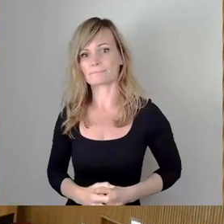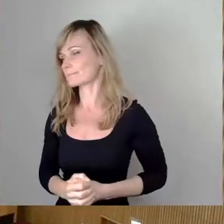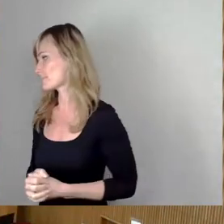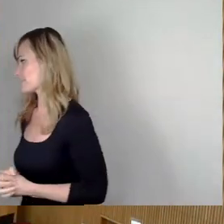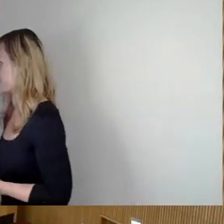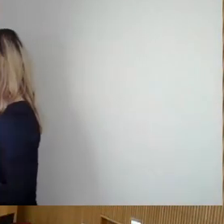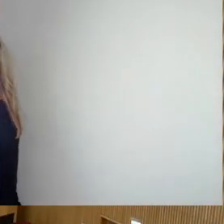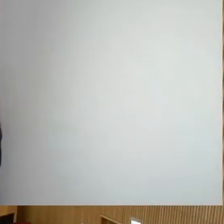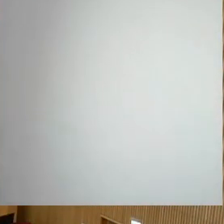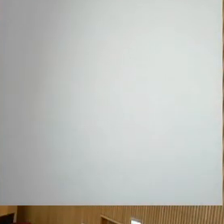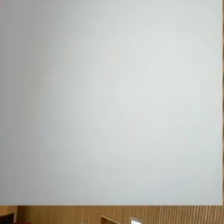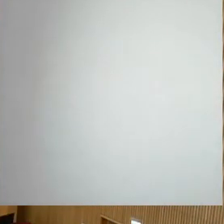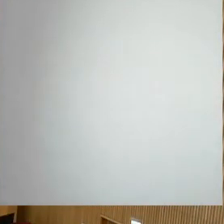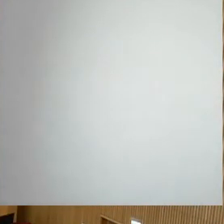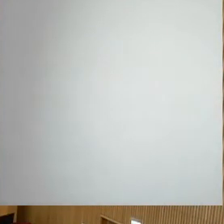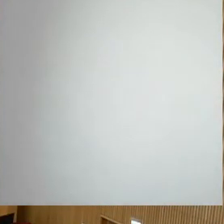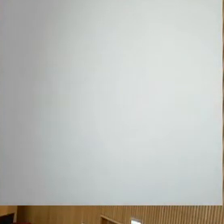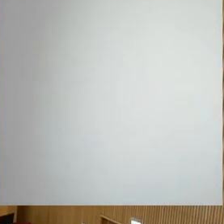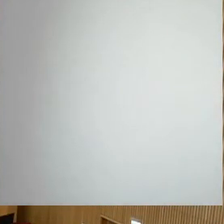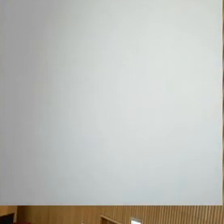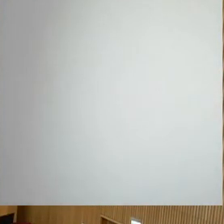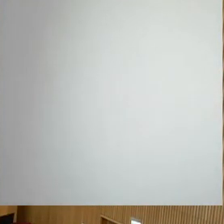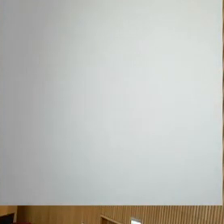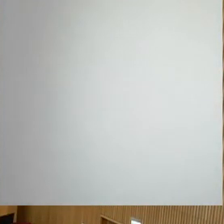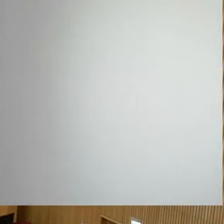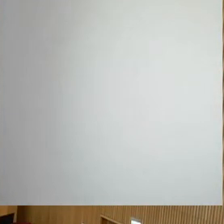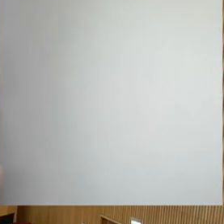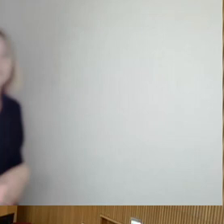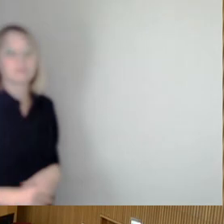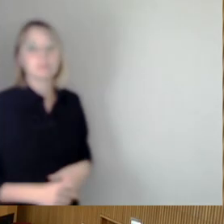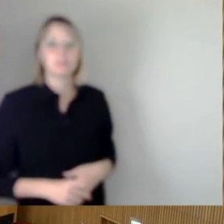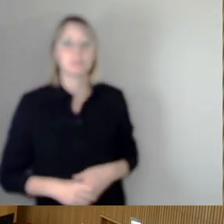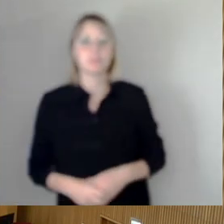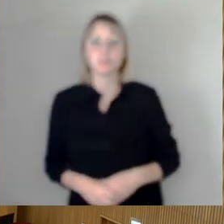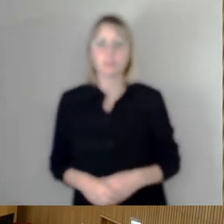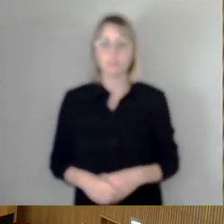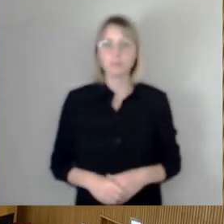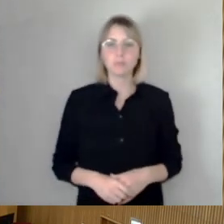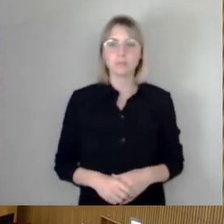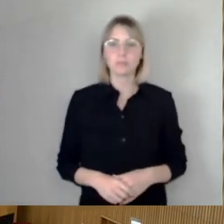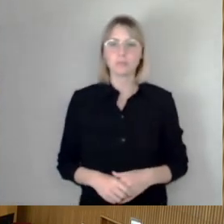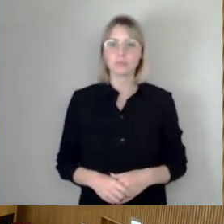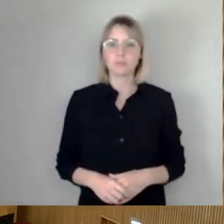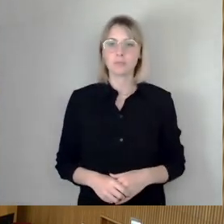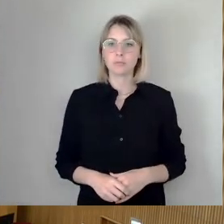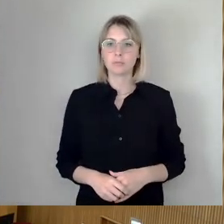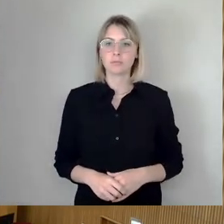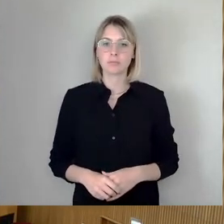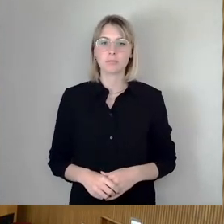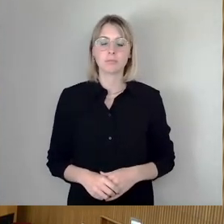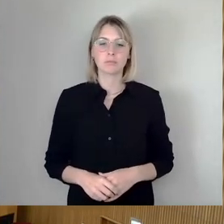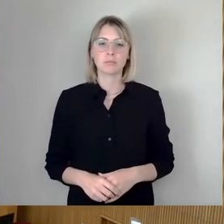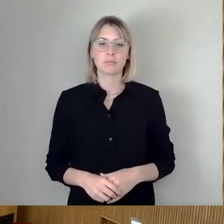Okay, haben wir weiter. Ja, Thorsten Hans und dann nochmal Herr Schmädig, dann André Scholbach und dann Steffen Kragen.